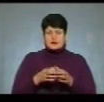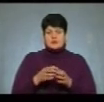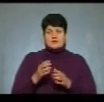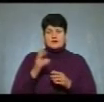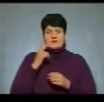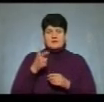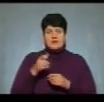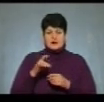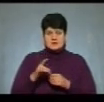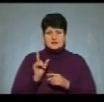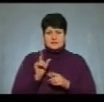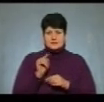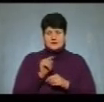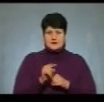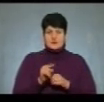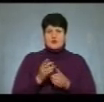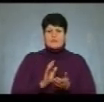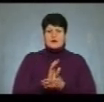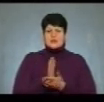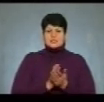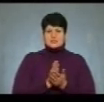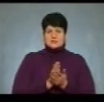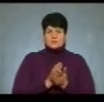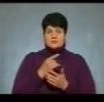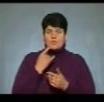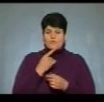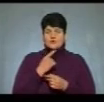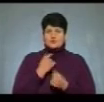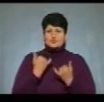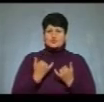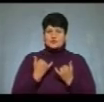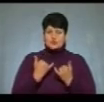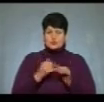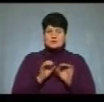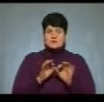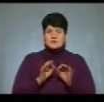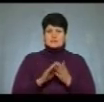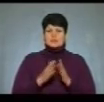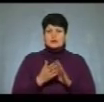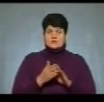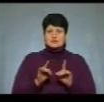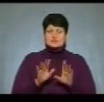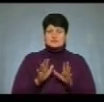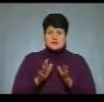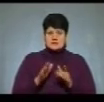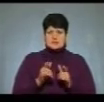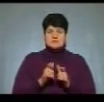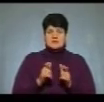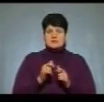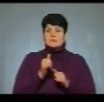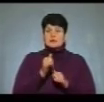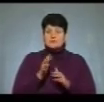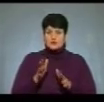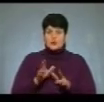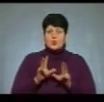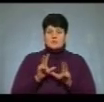У прес-службі компанії «Київгаз» та «Київгаз Енерджі» кажуть, сьогодні прокоментувати ситуацію, що склалася з платіжками, не зможуть.